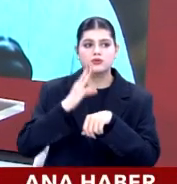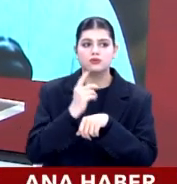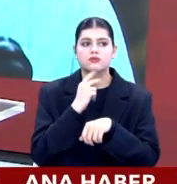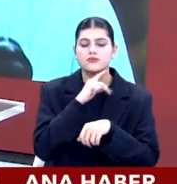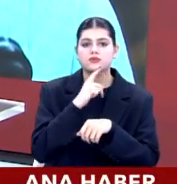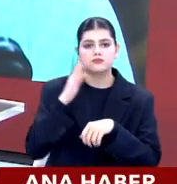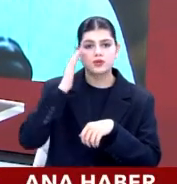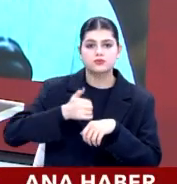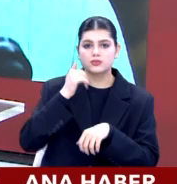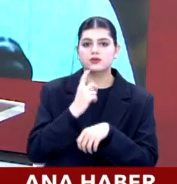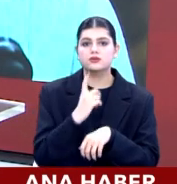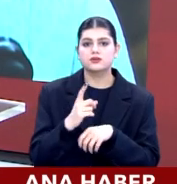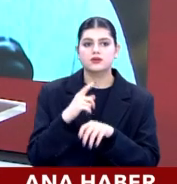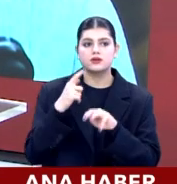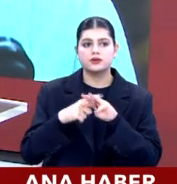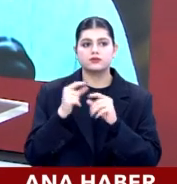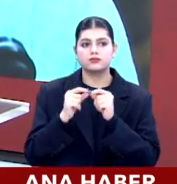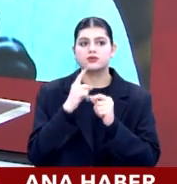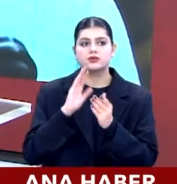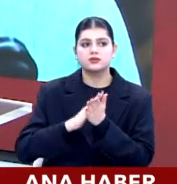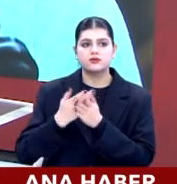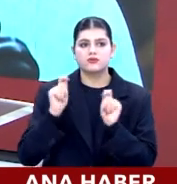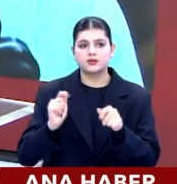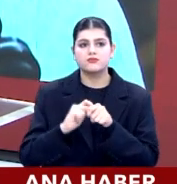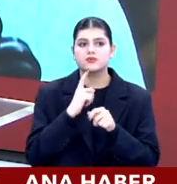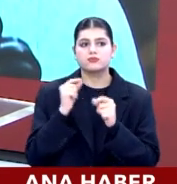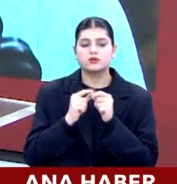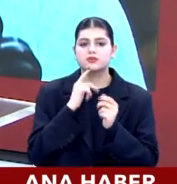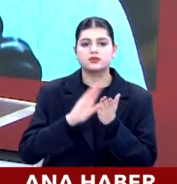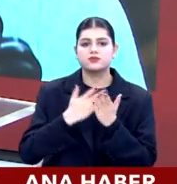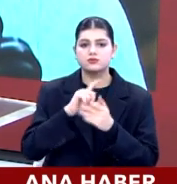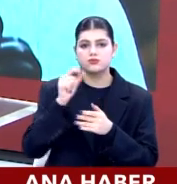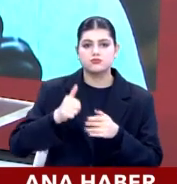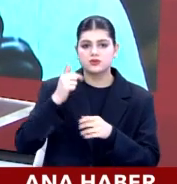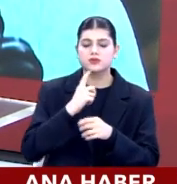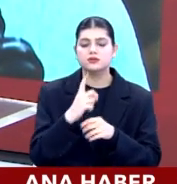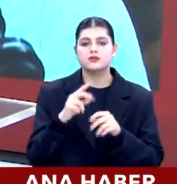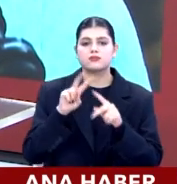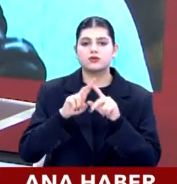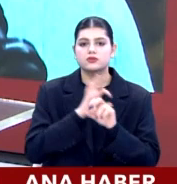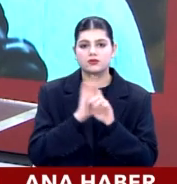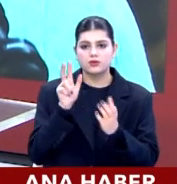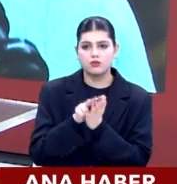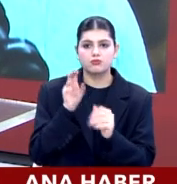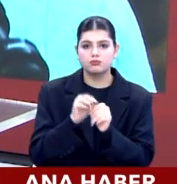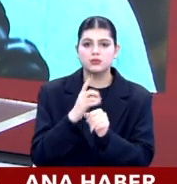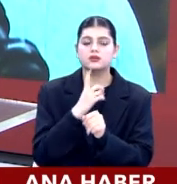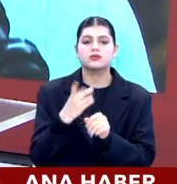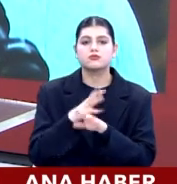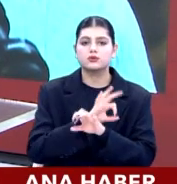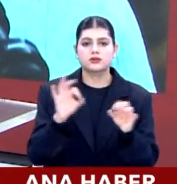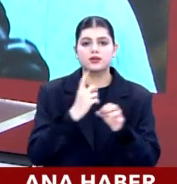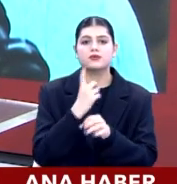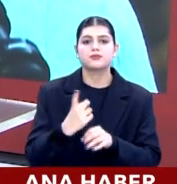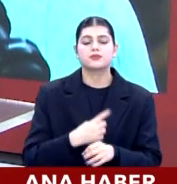Fransa Başbakanı Elizabeth Bourne istifa etti. Bourne istifası Cumhurbaşkanı Emmanuel Macron tarafından kabul edildi. Bu arada